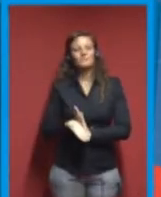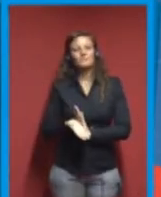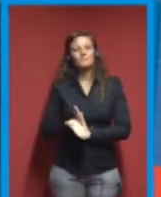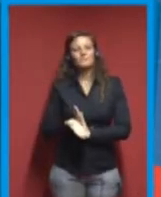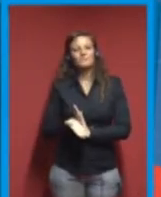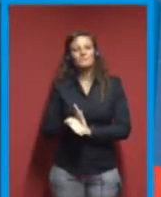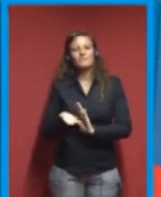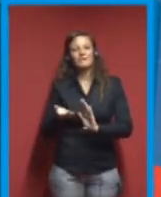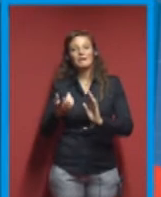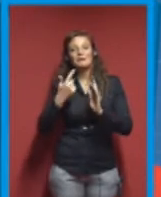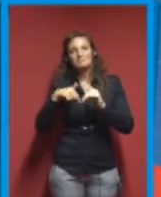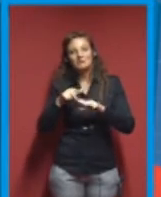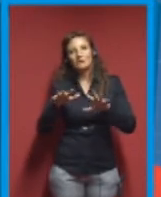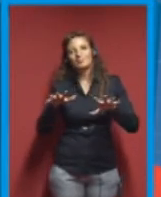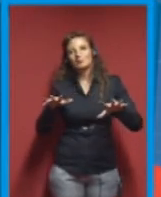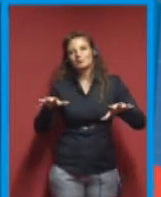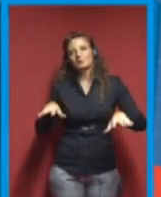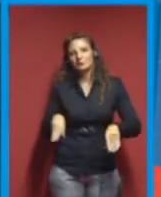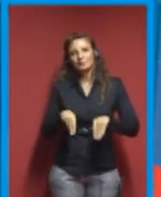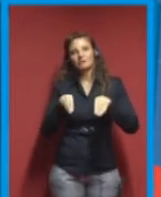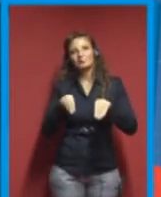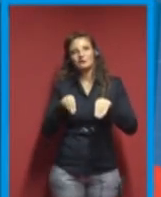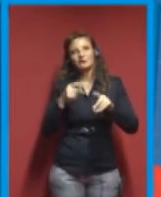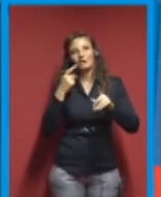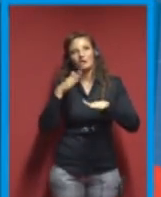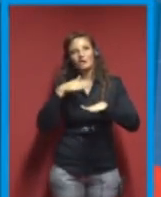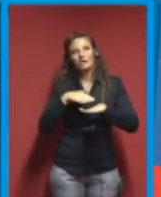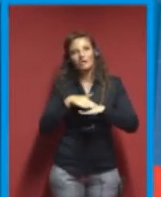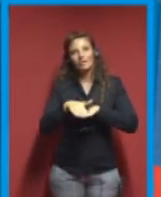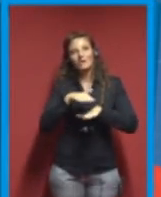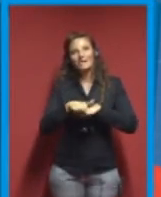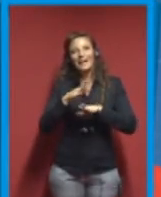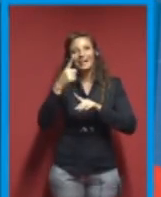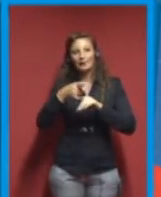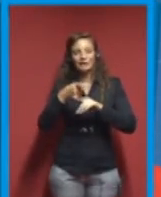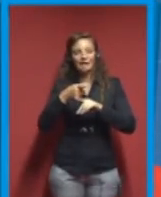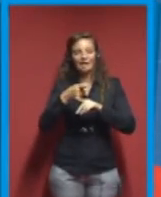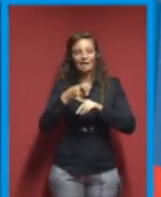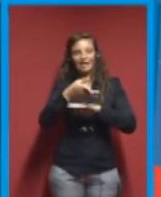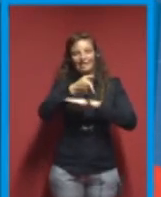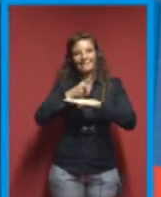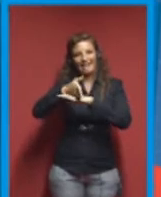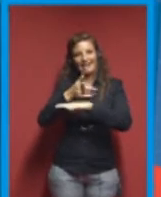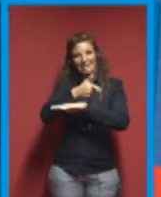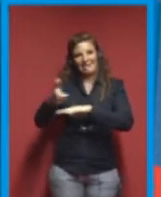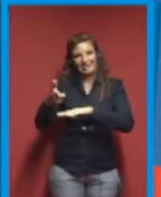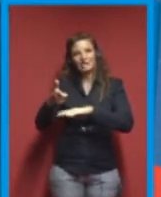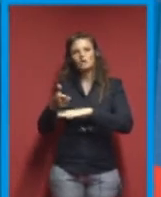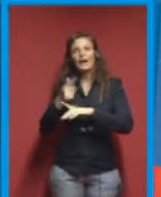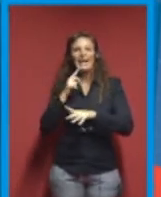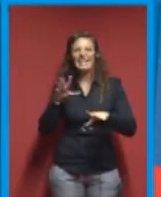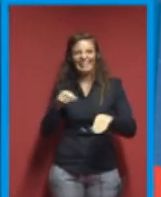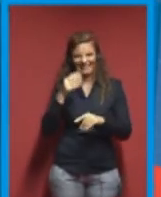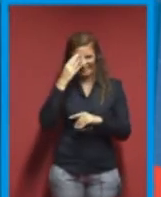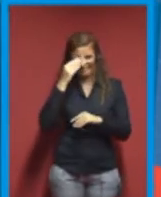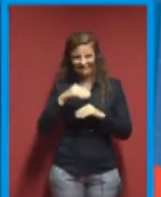Abbiamo cominciato a utilizzare questa tagliatrice, l'abbiamo usata prima per tagliare la pizza